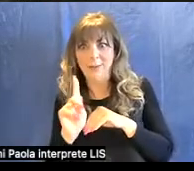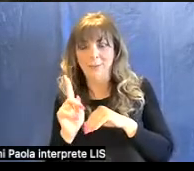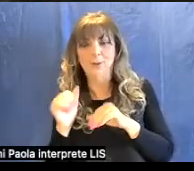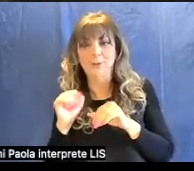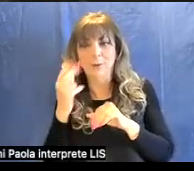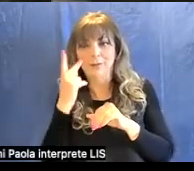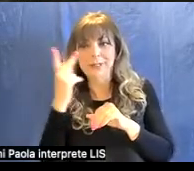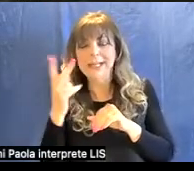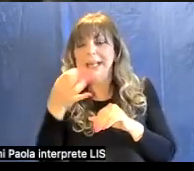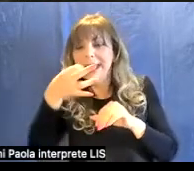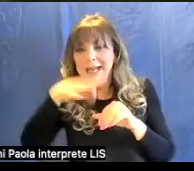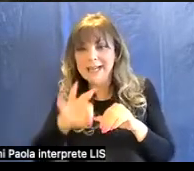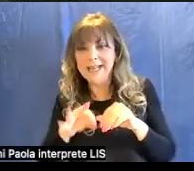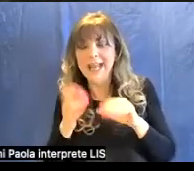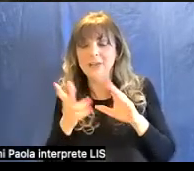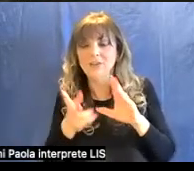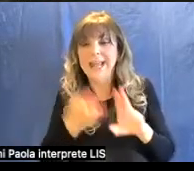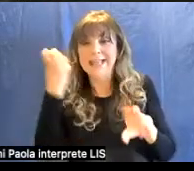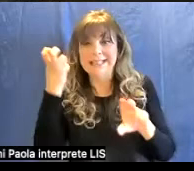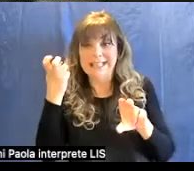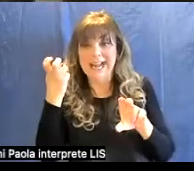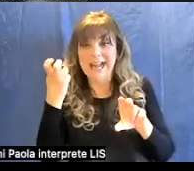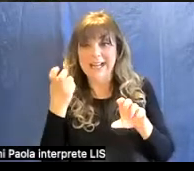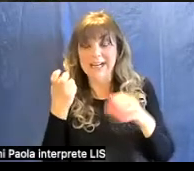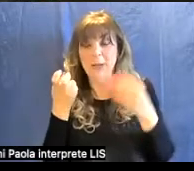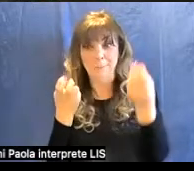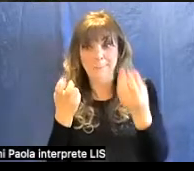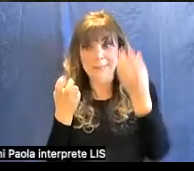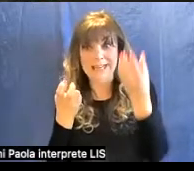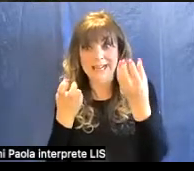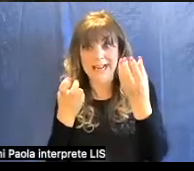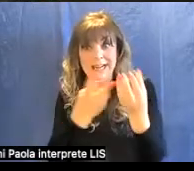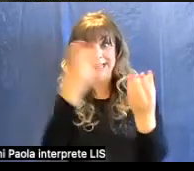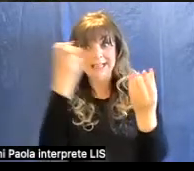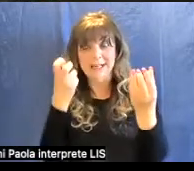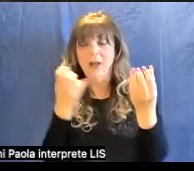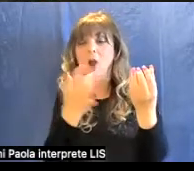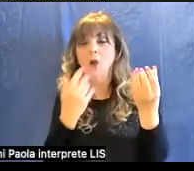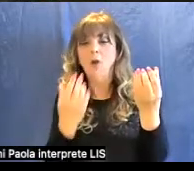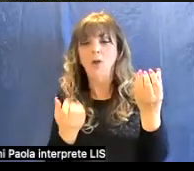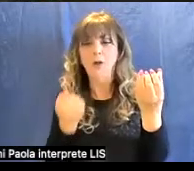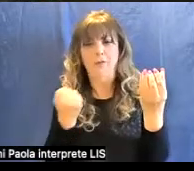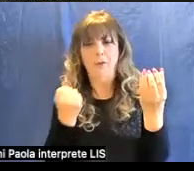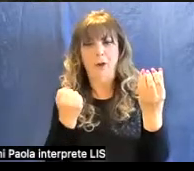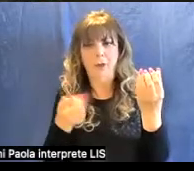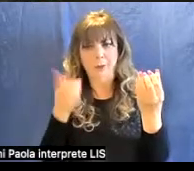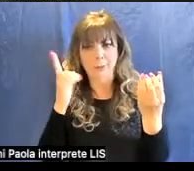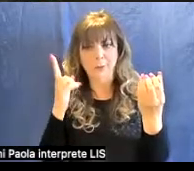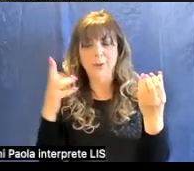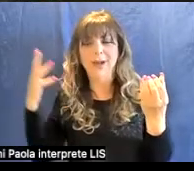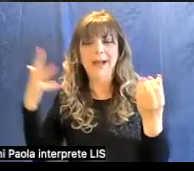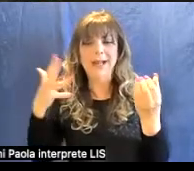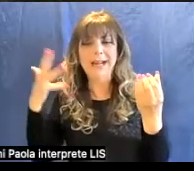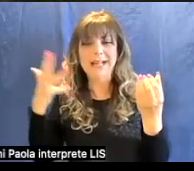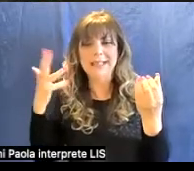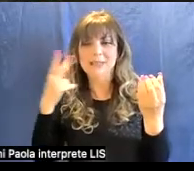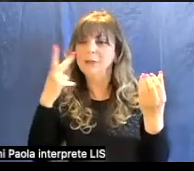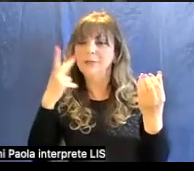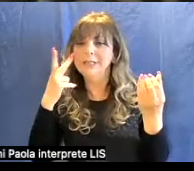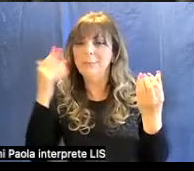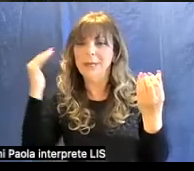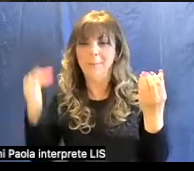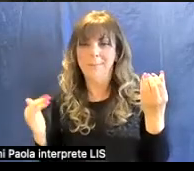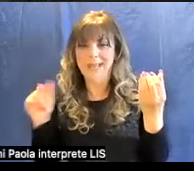riesce a estrarre dal minerale un colore molto più intenso di quanto non faccia la radiazione visibile stessa.